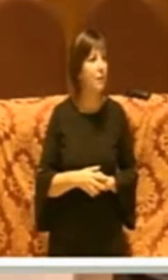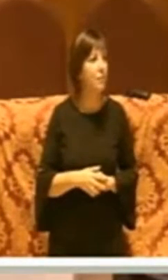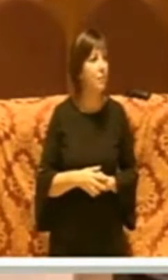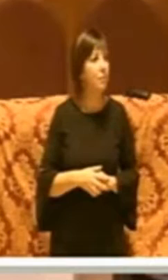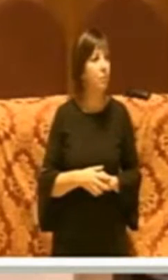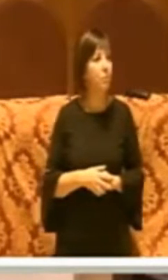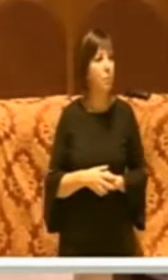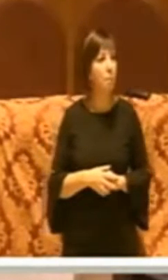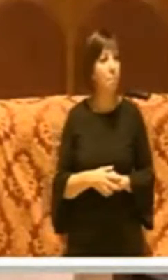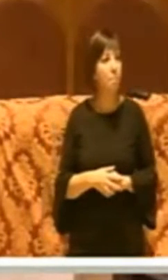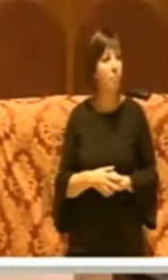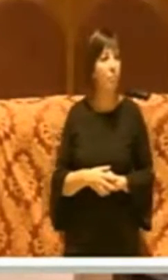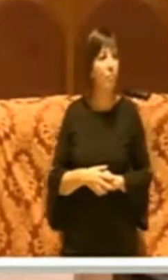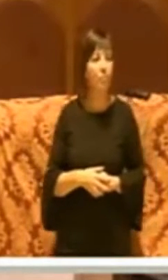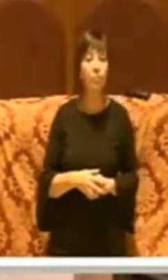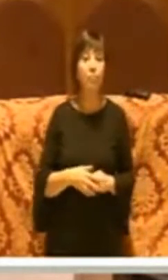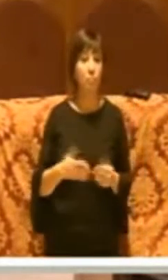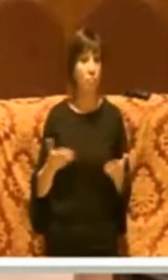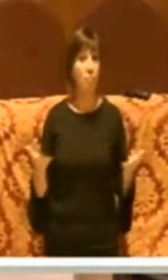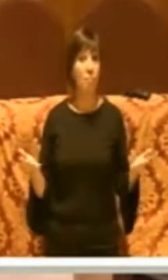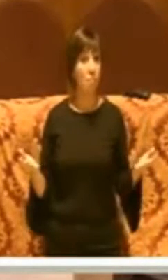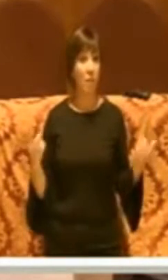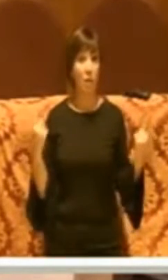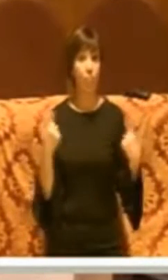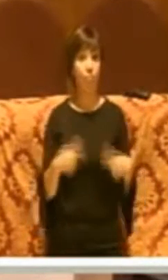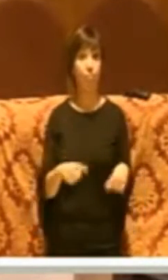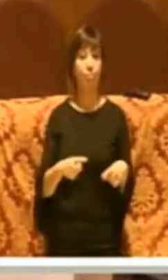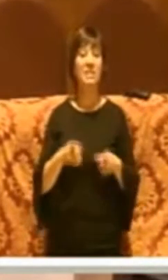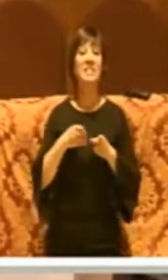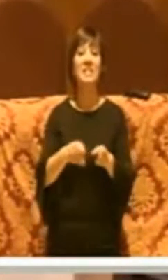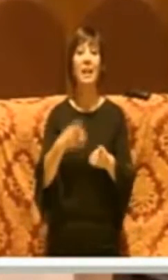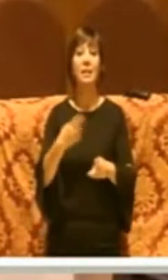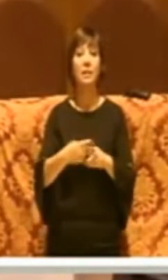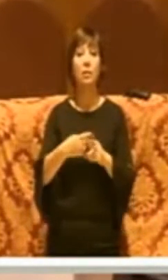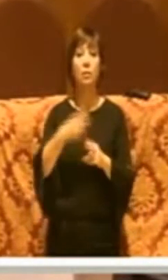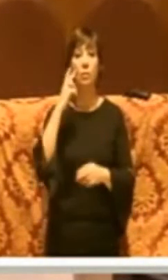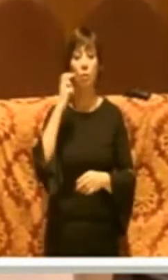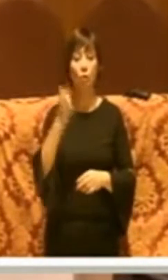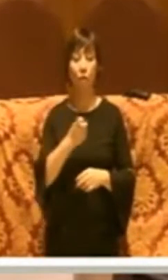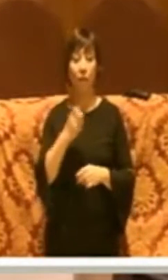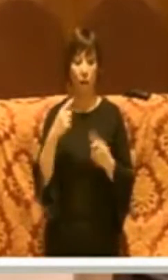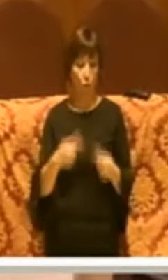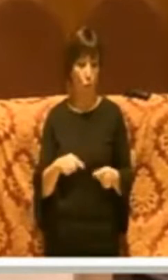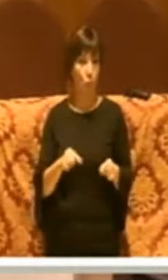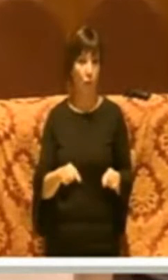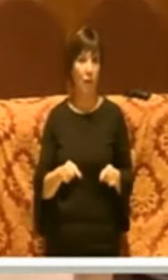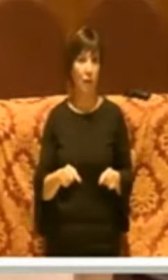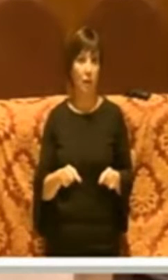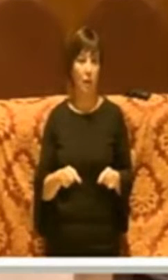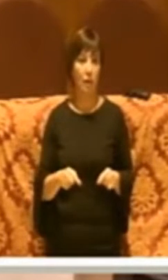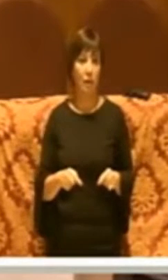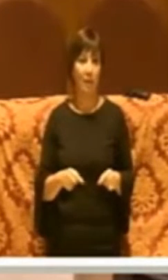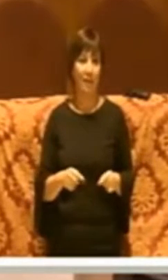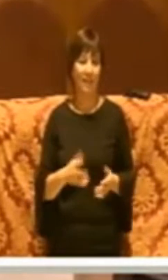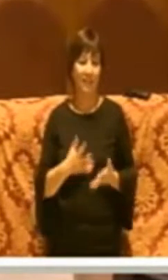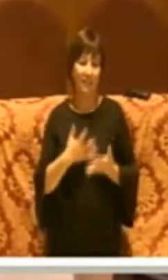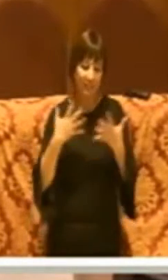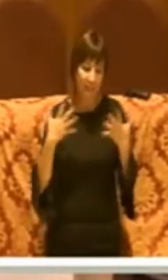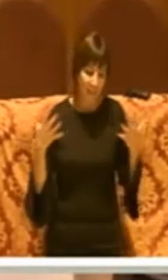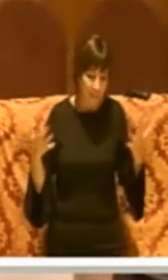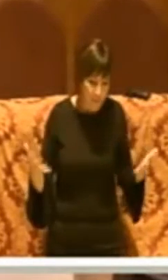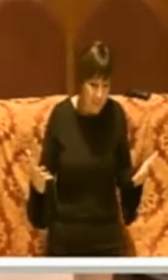Ecco come quindi abbiamo trovato noi le strade di Roma, ferite, con chiaramente